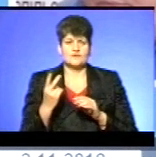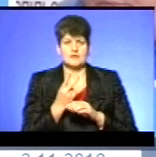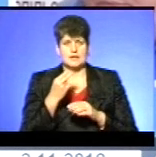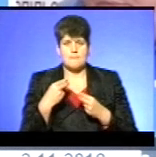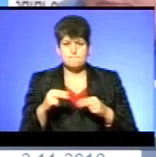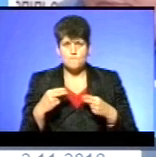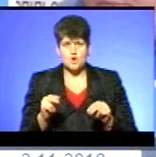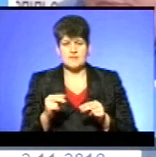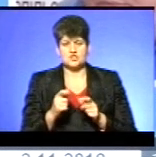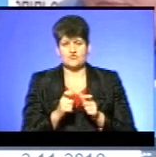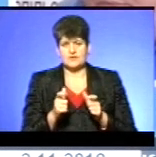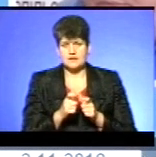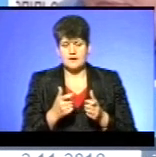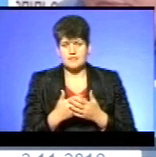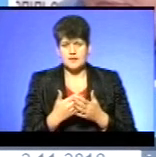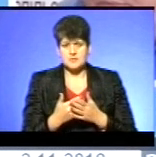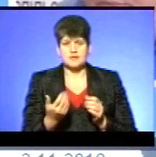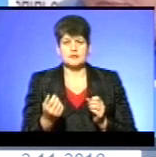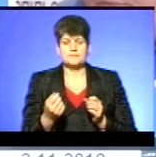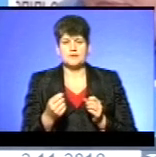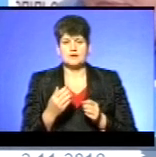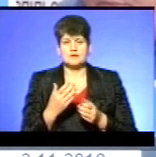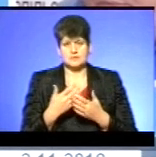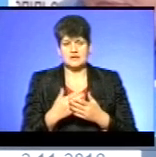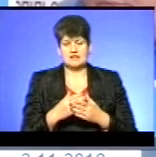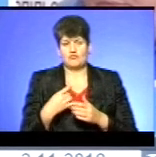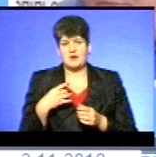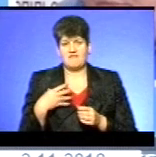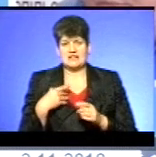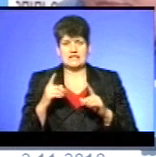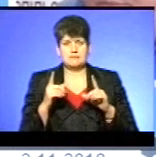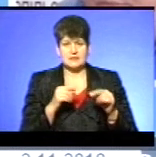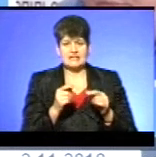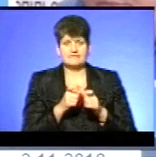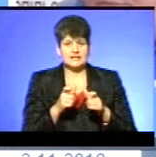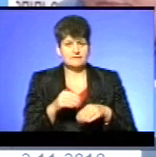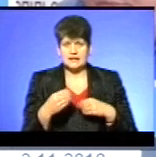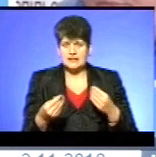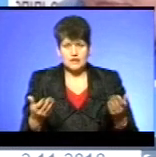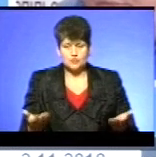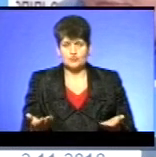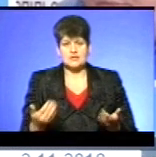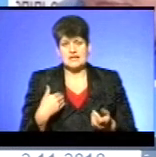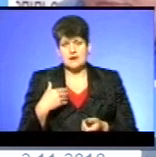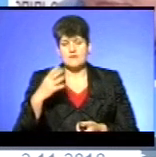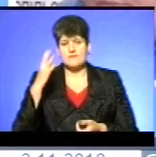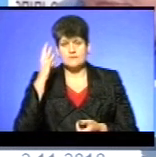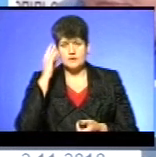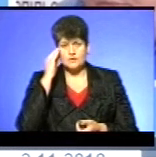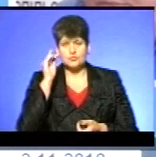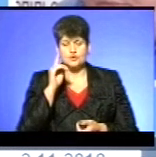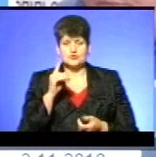квитка, про те, що, наприклад, водії приватних перевізників квитків не видають. І я рахую, що